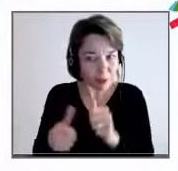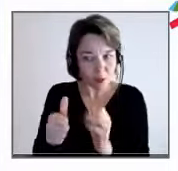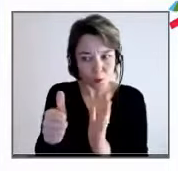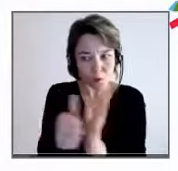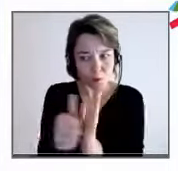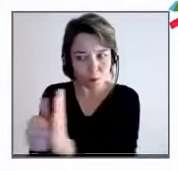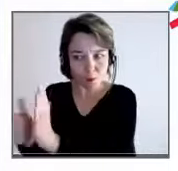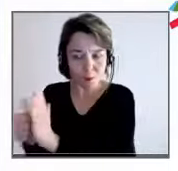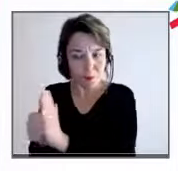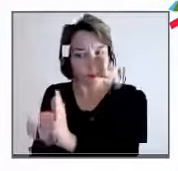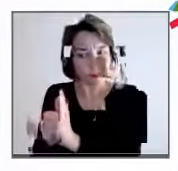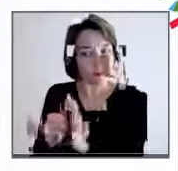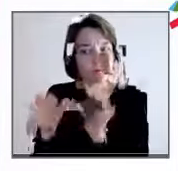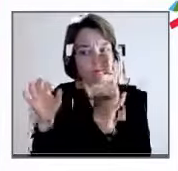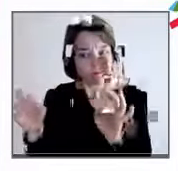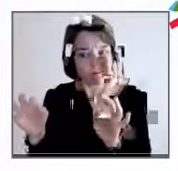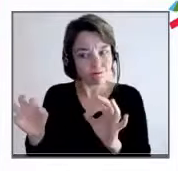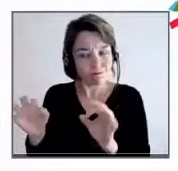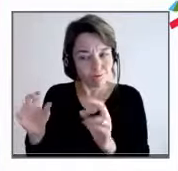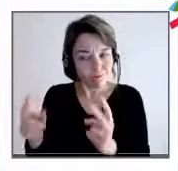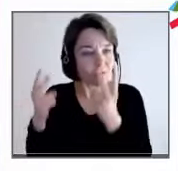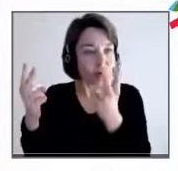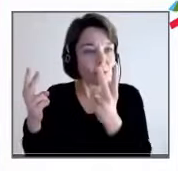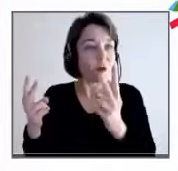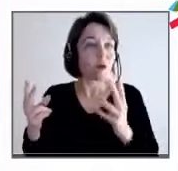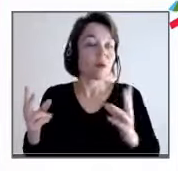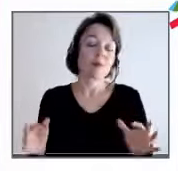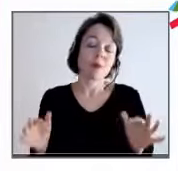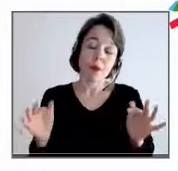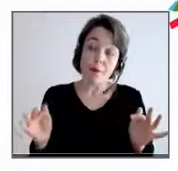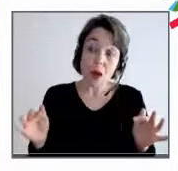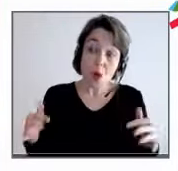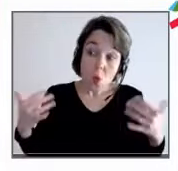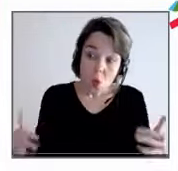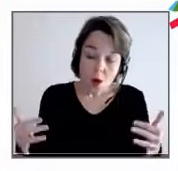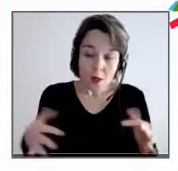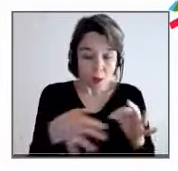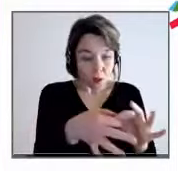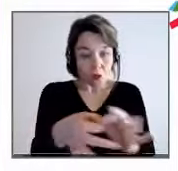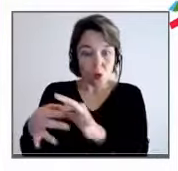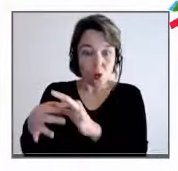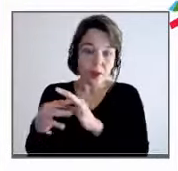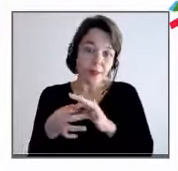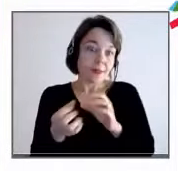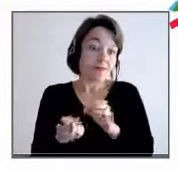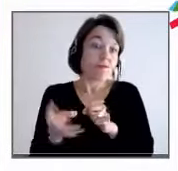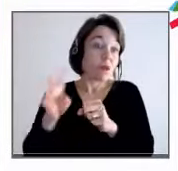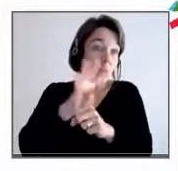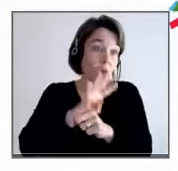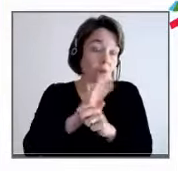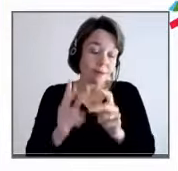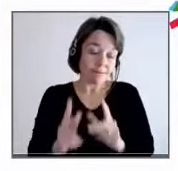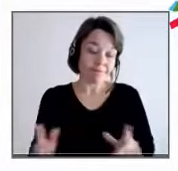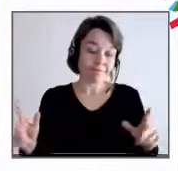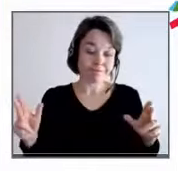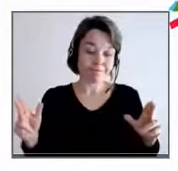Deuxièmement, sur le collectif, et là, la période Covid nous a montré aussi une des conditions à partir desquelles le collectif, la solidarité, la